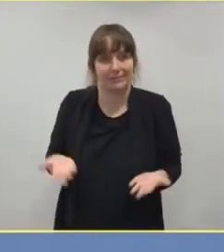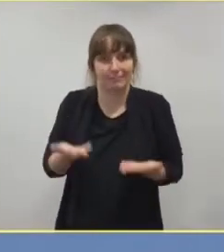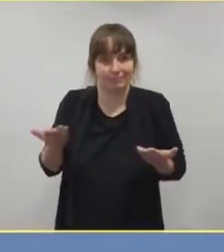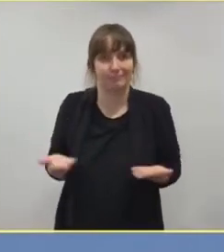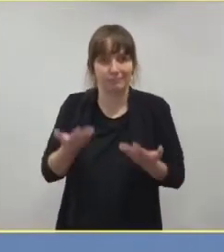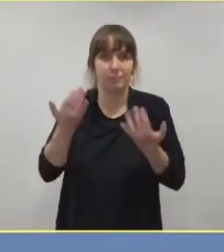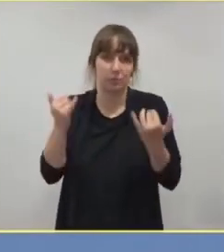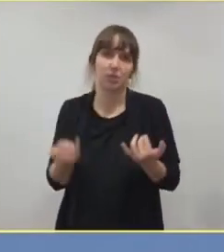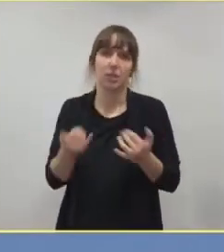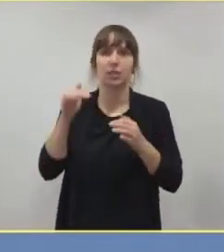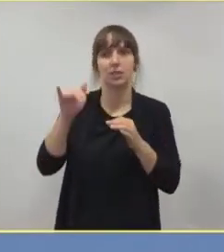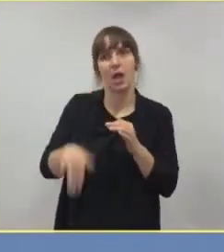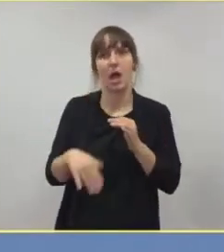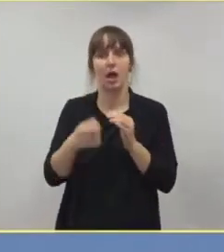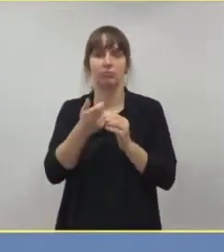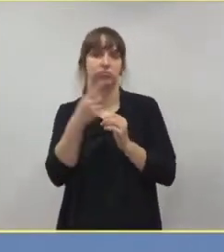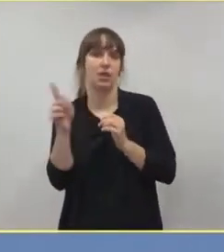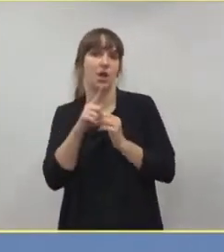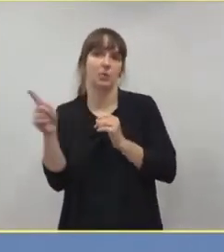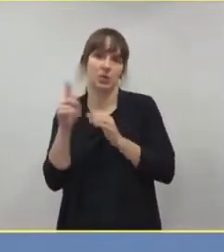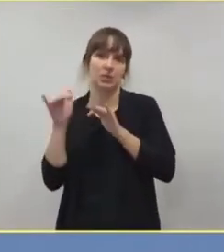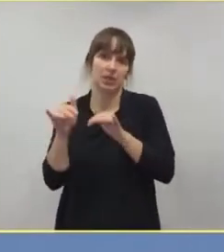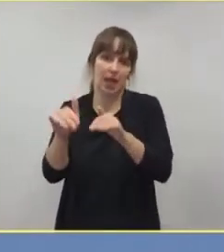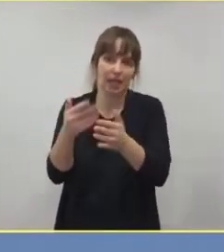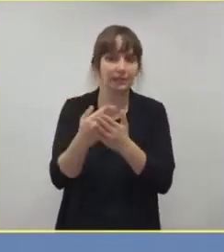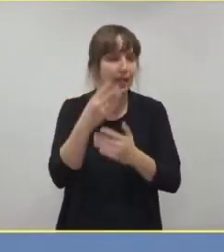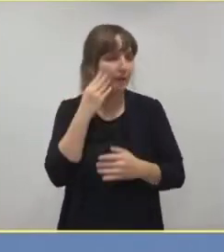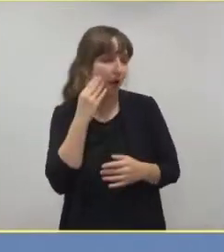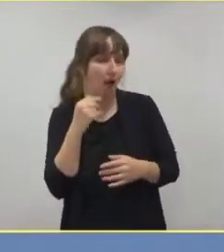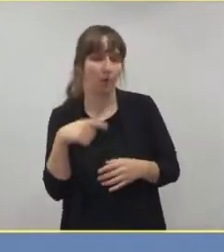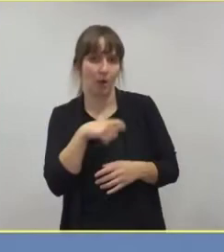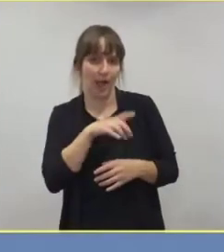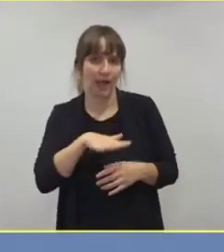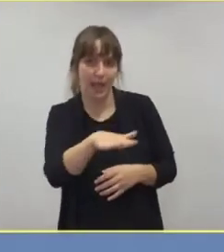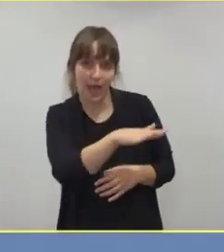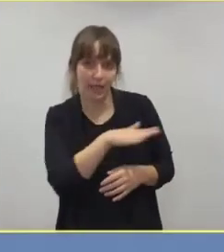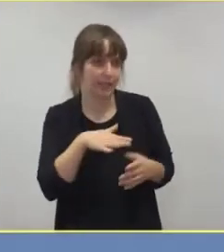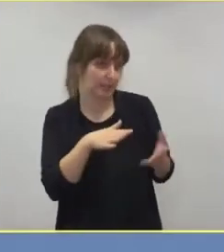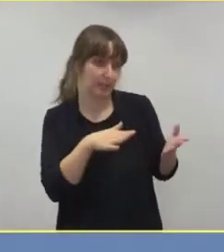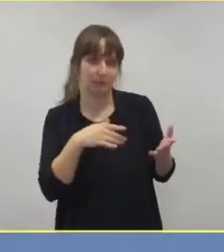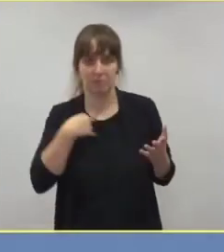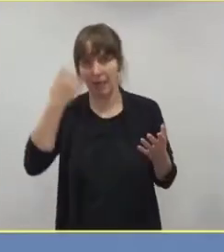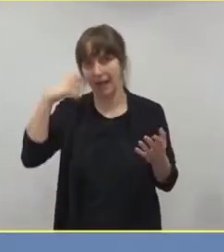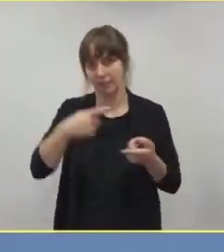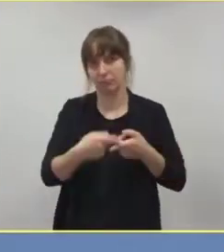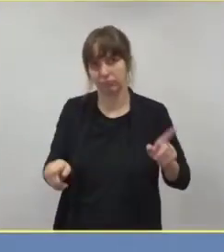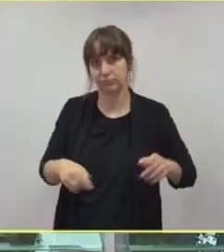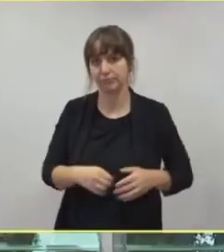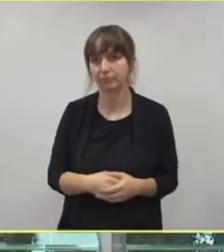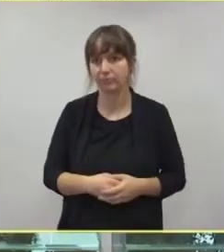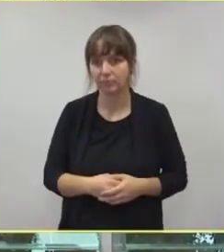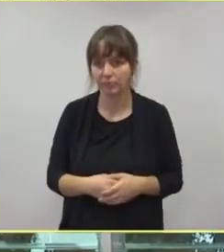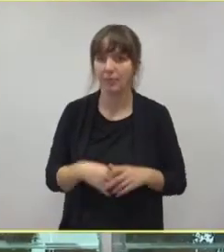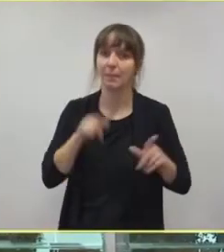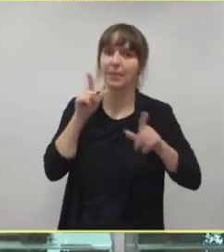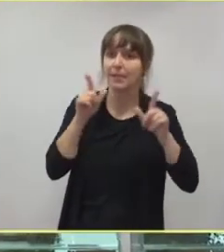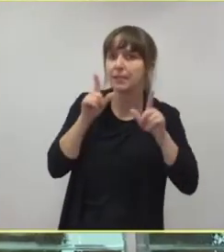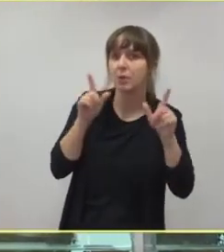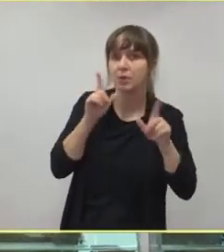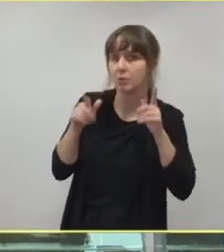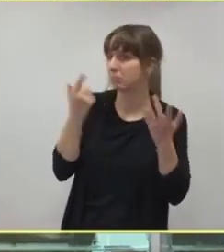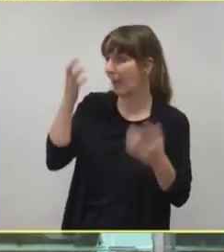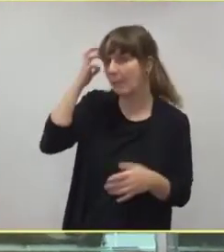verfügbar. Also die Erfahrungen aus dem Rheinland sind anders offenbar. Wie sind die Erfahrungen in München? Ja,